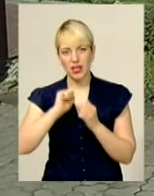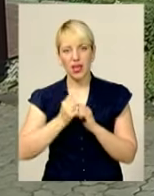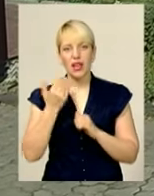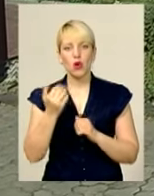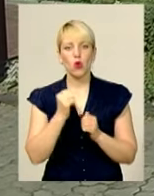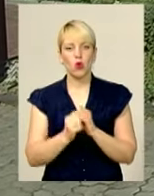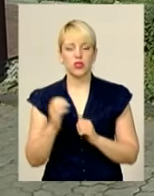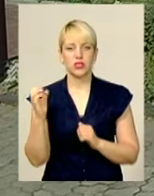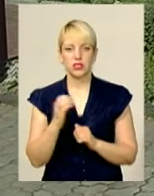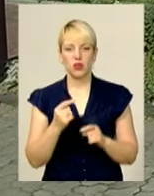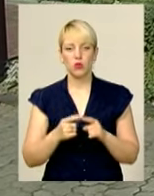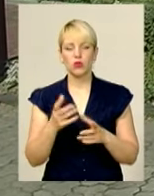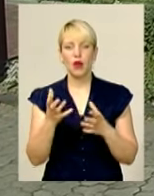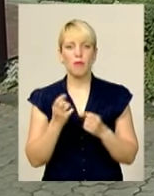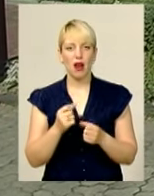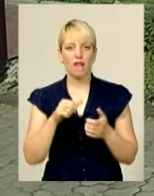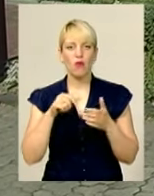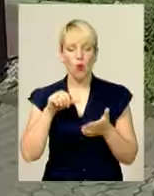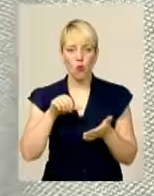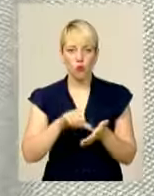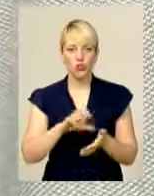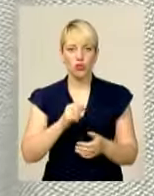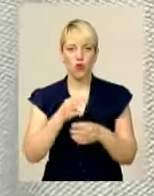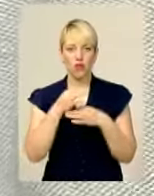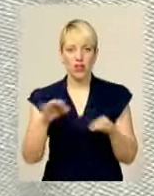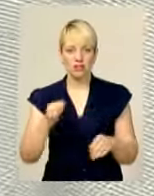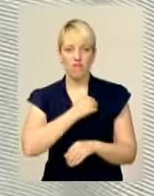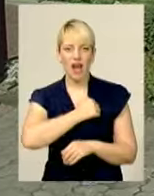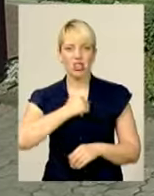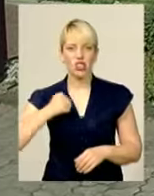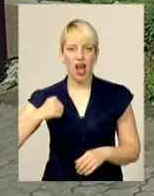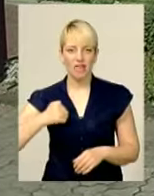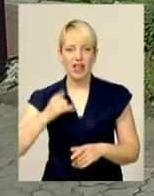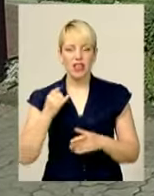воював по всьому фронту, брав участь у визволенні Варшави та штурмував Берлін.